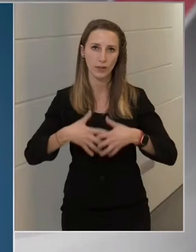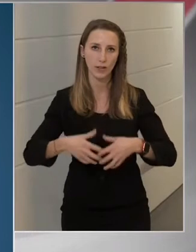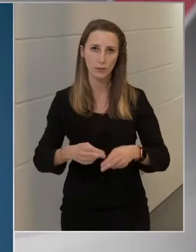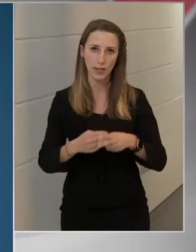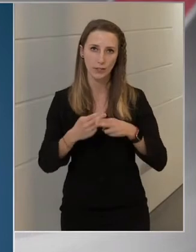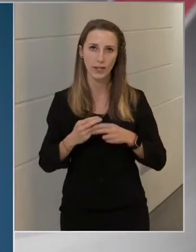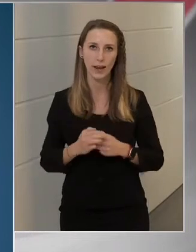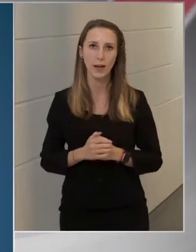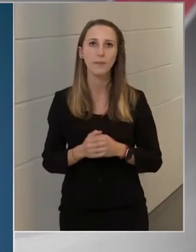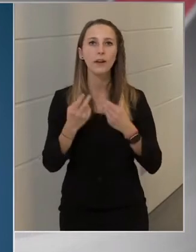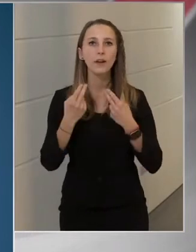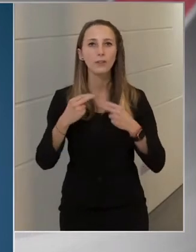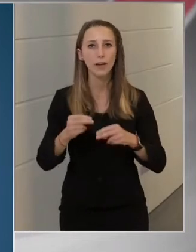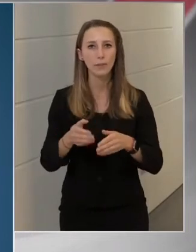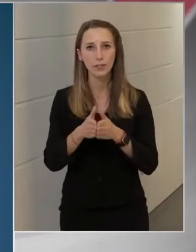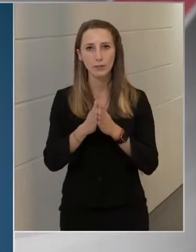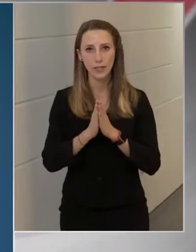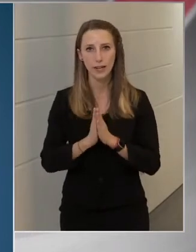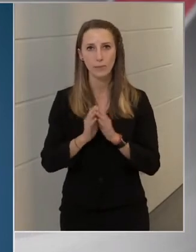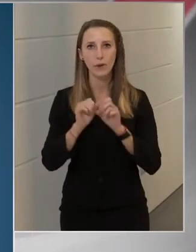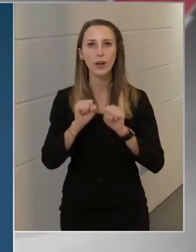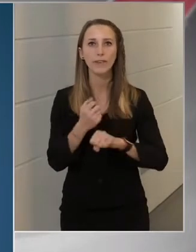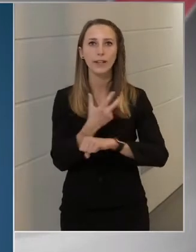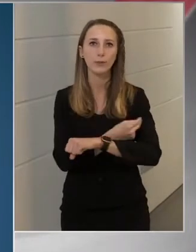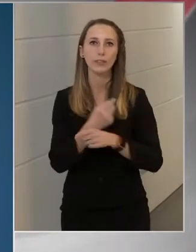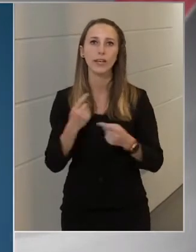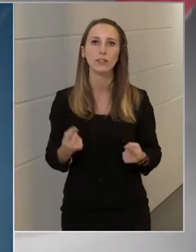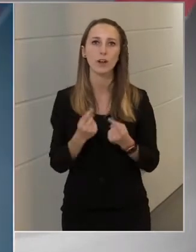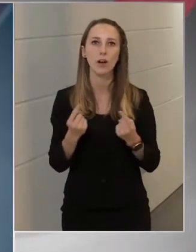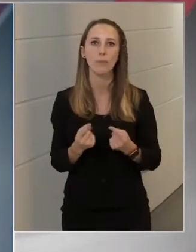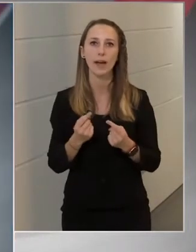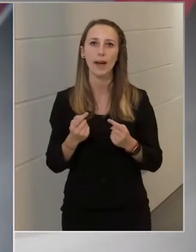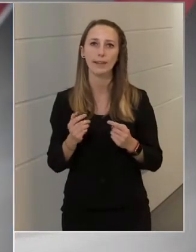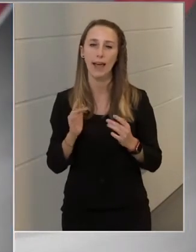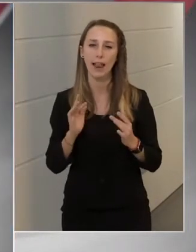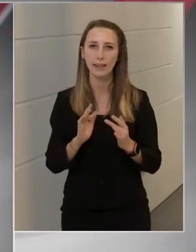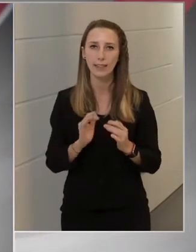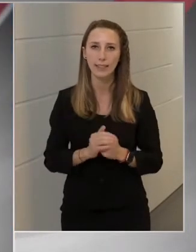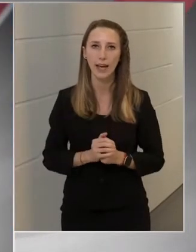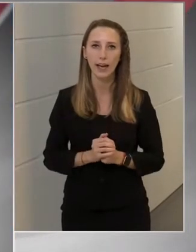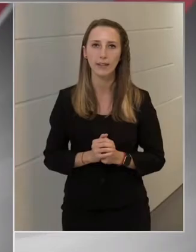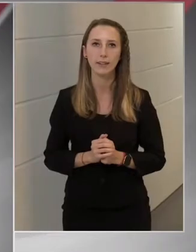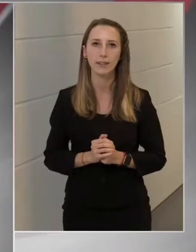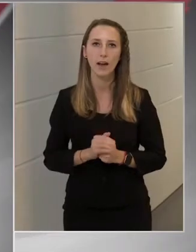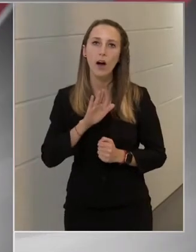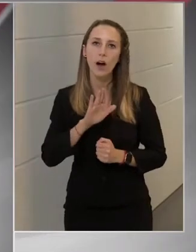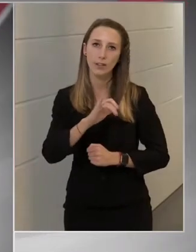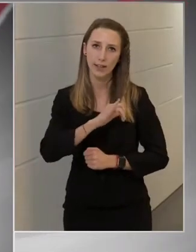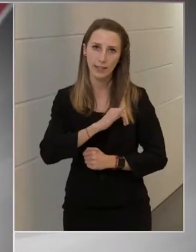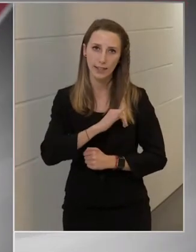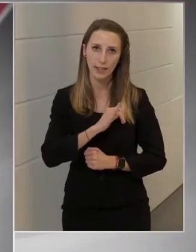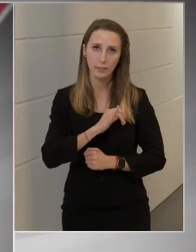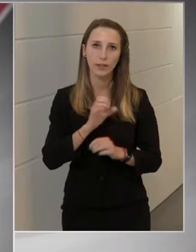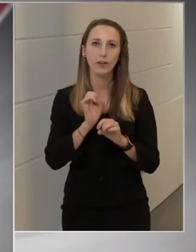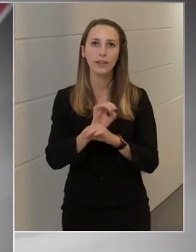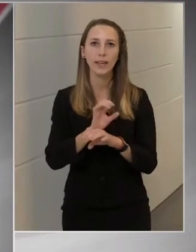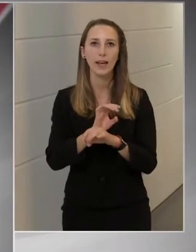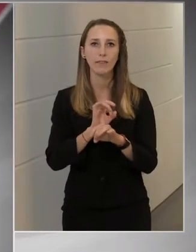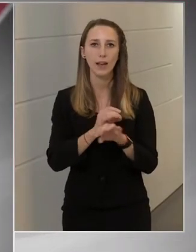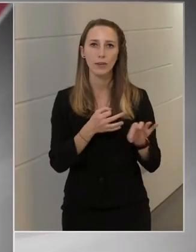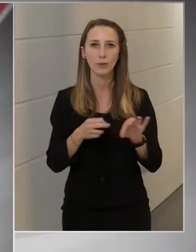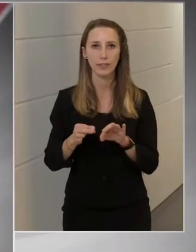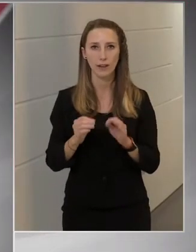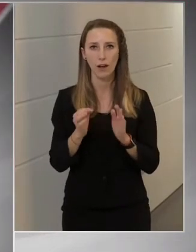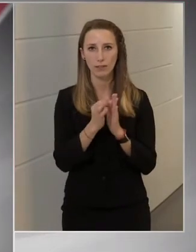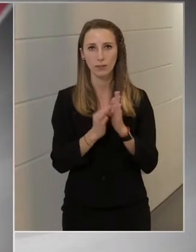Továbbra is kérem, hogy a védőoltási kampány ellenére annak érdekében, hogy a járványügyi adatok